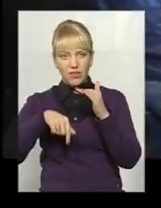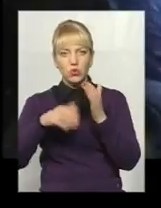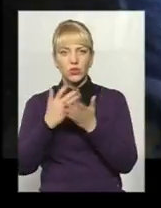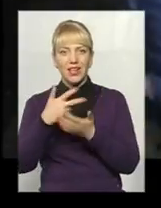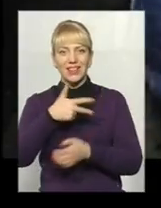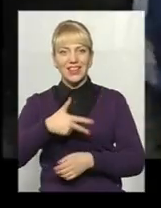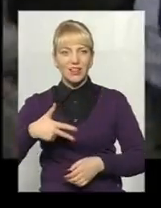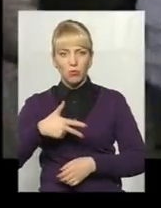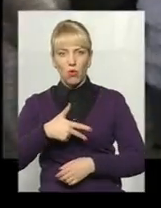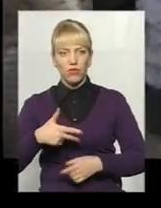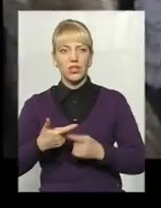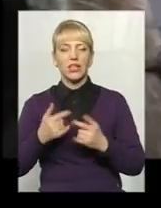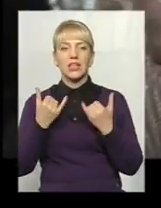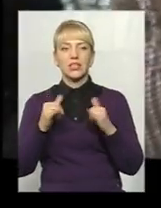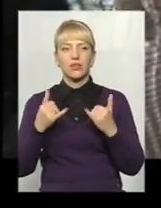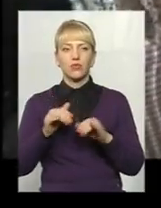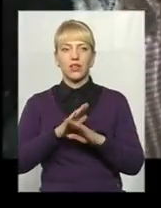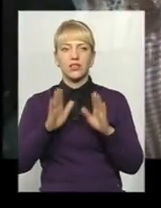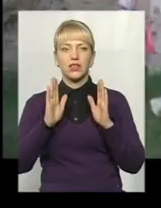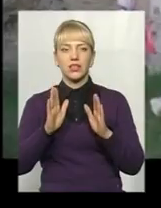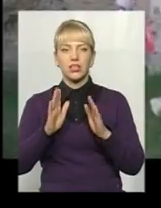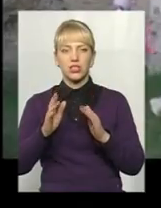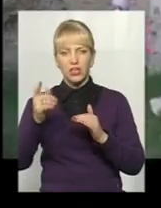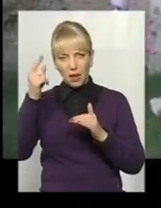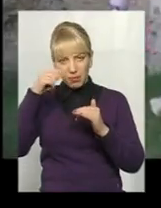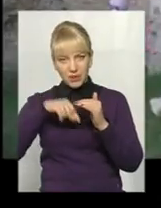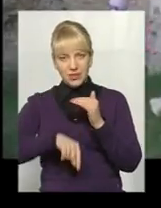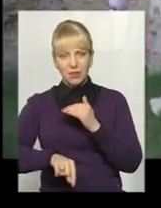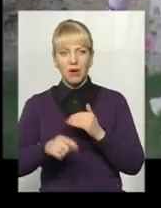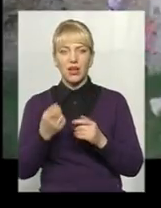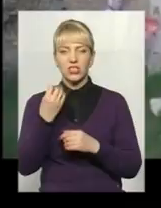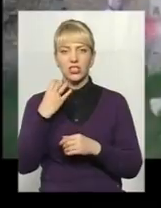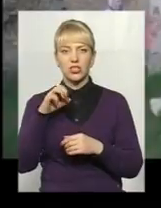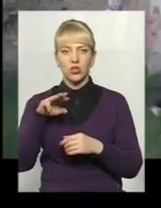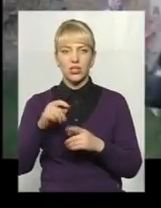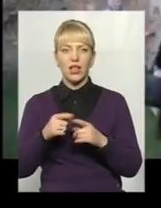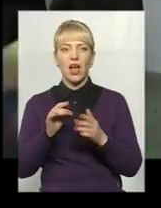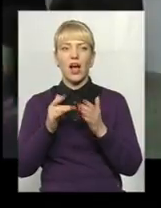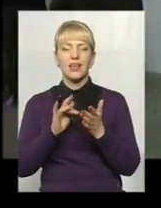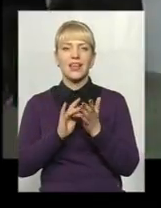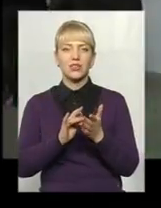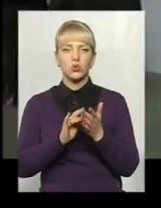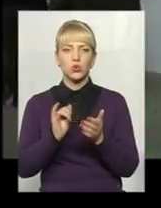Та дивували відвідувачів не лише підземелям 14-го століття, а й, власне, нічними екскурсіями у музеях-фортеці.